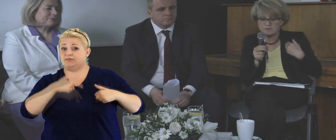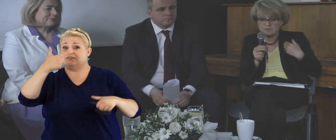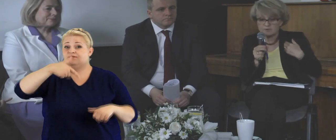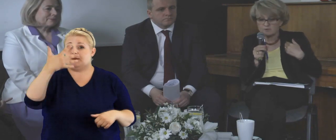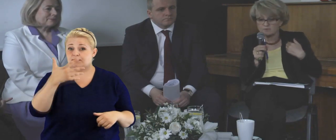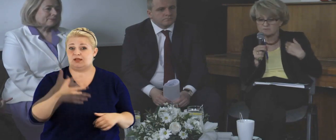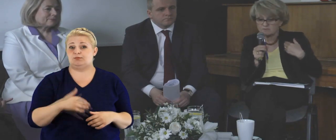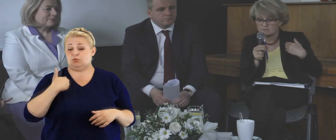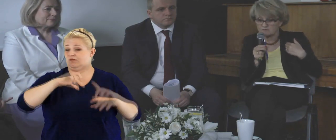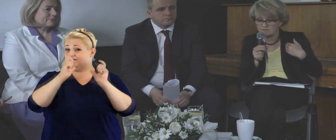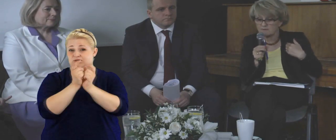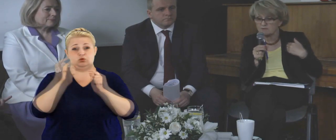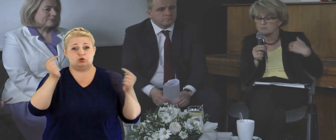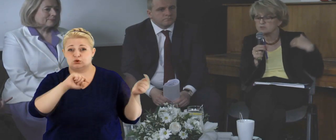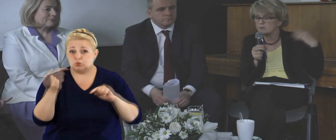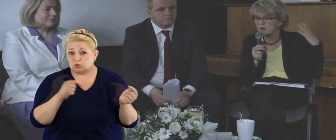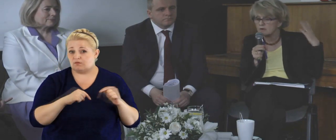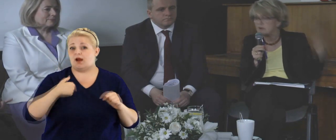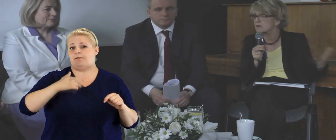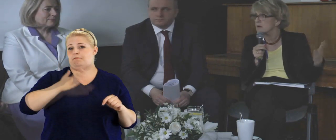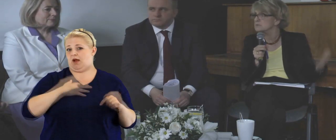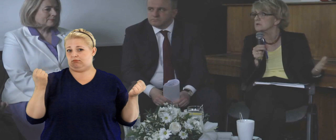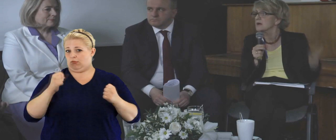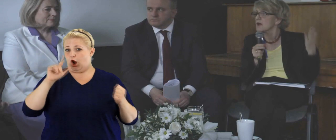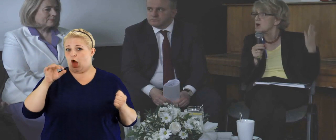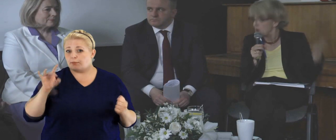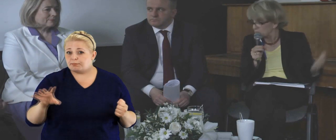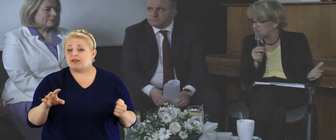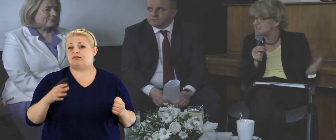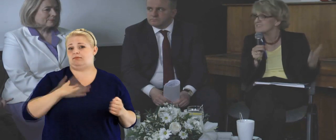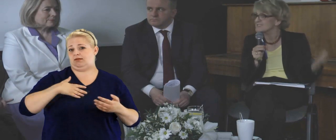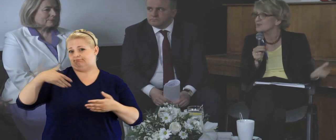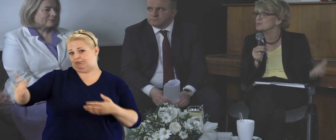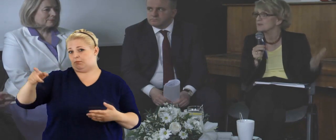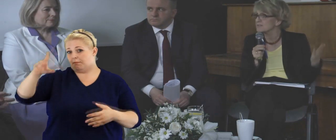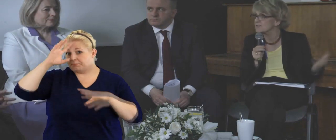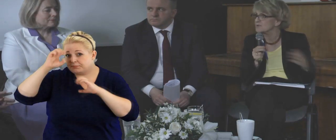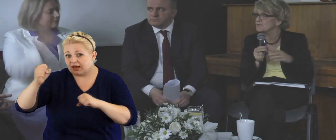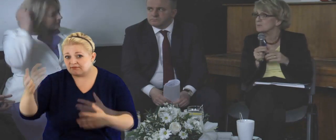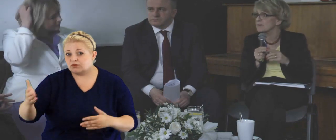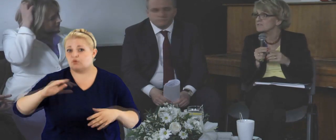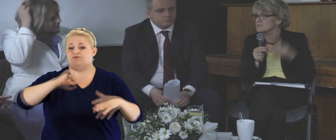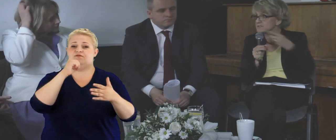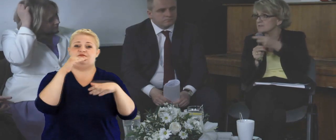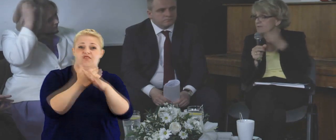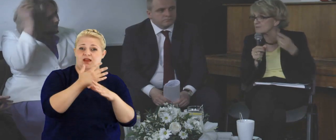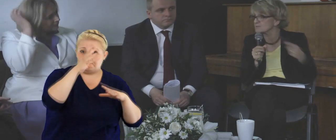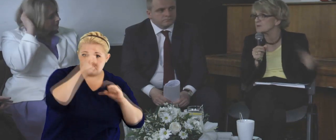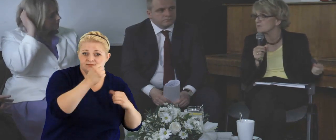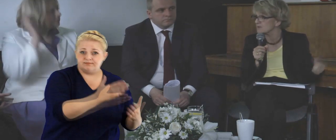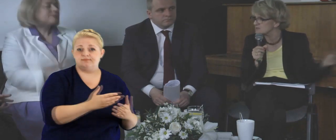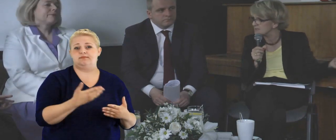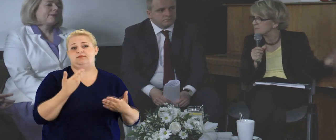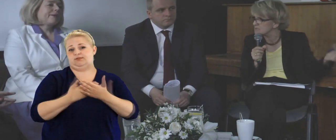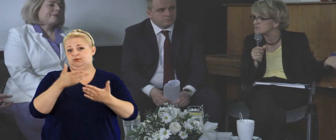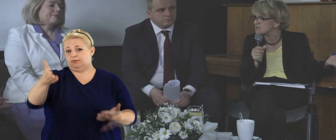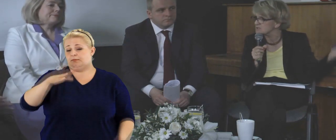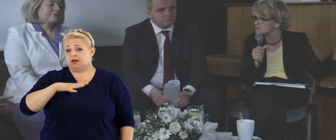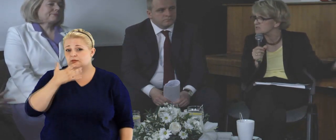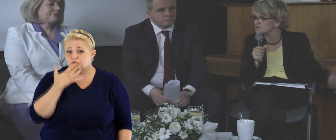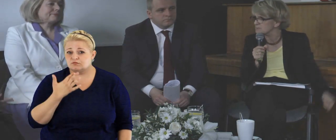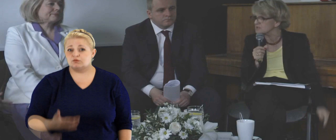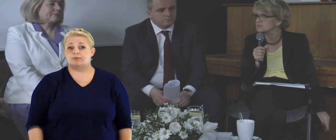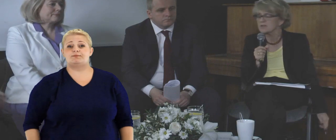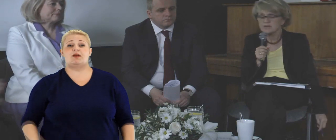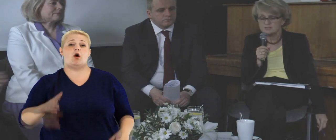w 2005 roku to wszystko dyskutowała, to mieliśmy ogromny lobbying ze strony prawników, firm prawniczych i stąd to, co pani mówiła, że ich tam jest